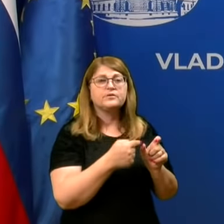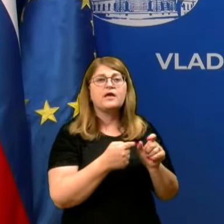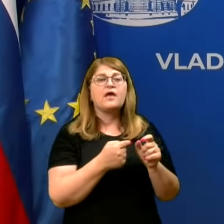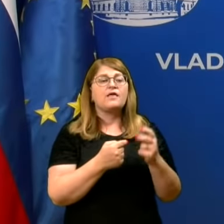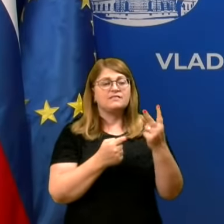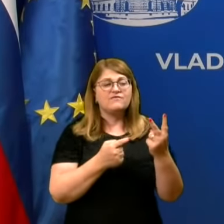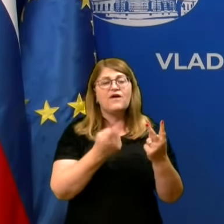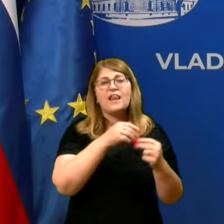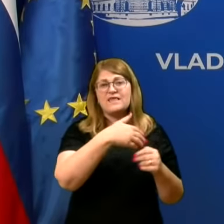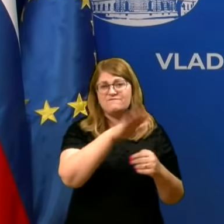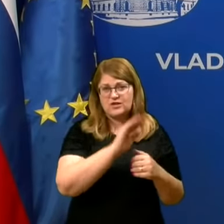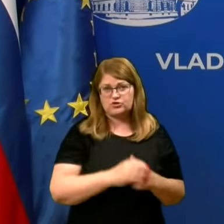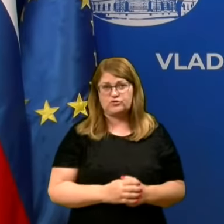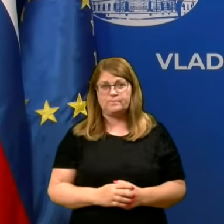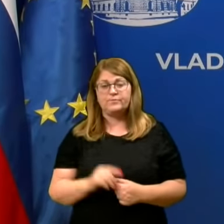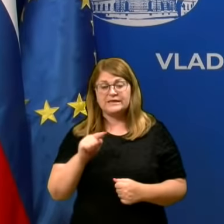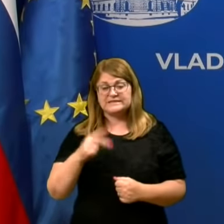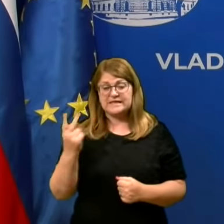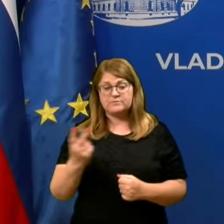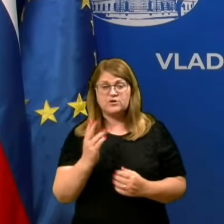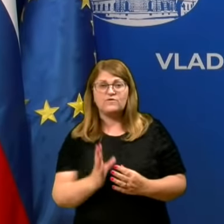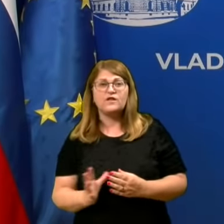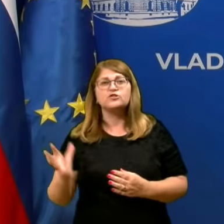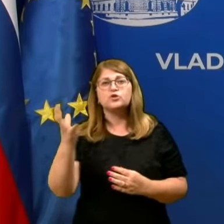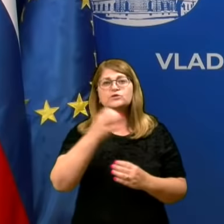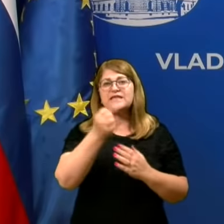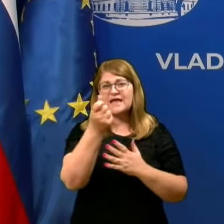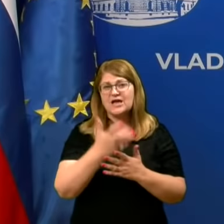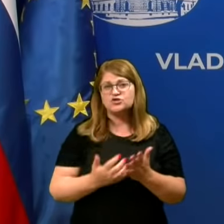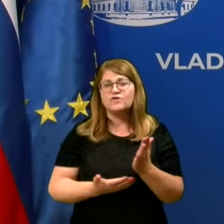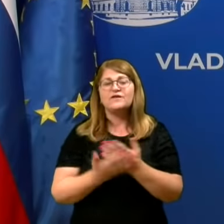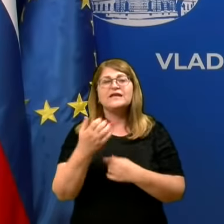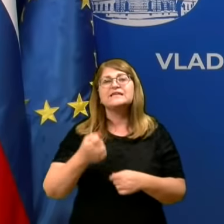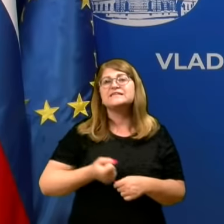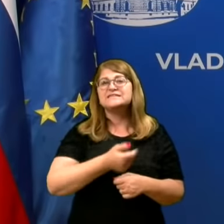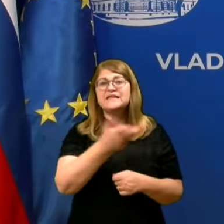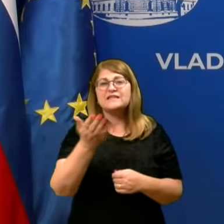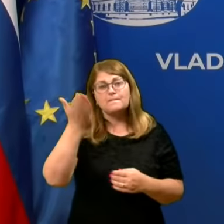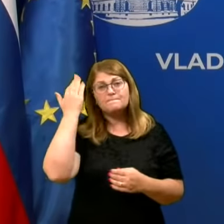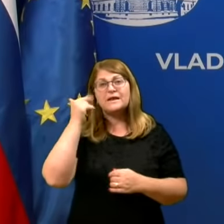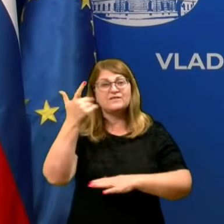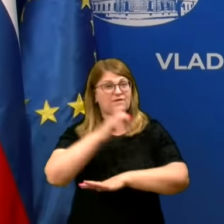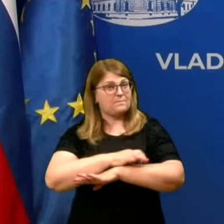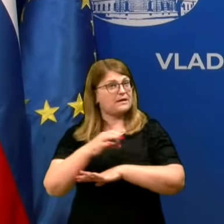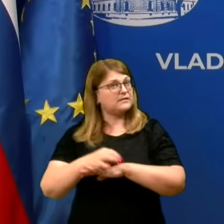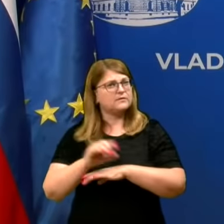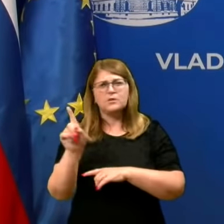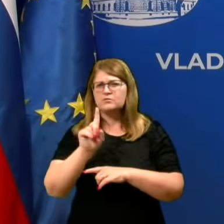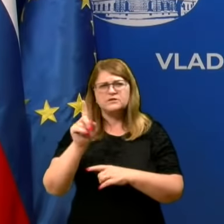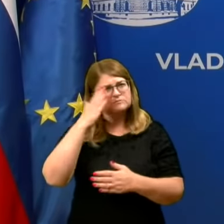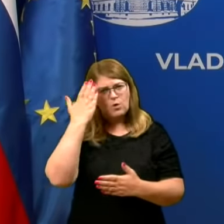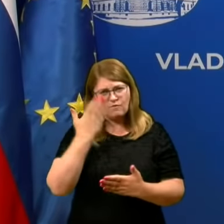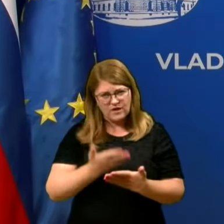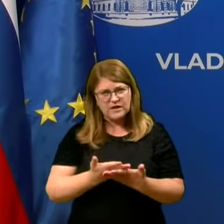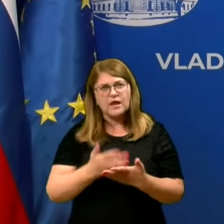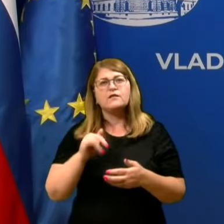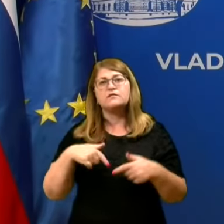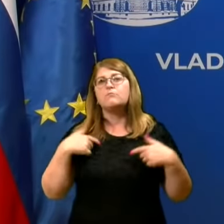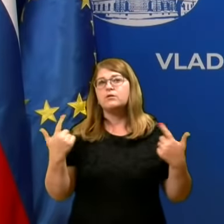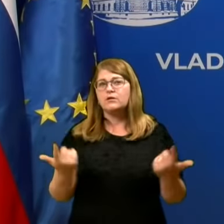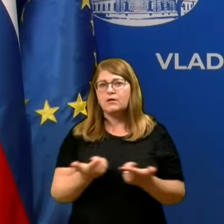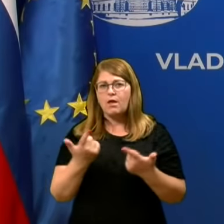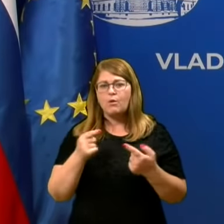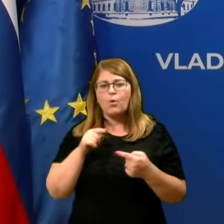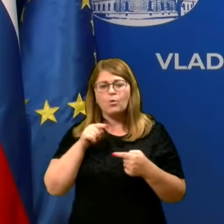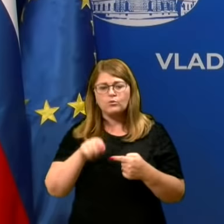vsebi. S tem Slovenija dosega številke, za katere pred dvema tednoma nismo varjeli, da bi jih lahko